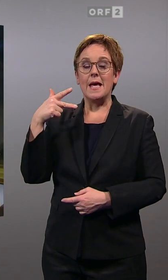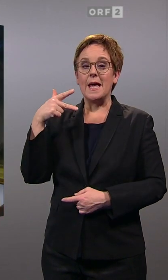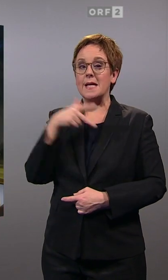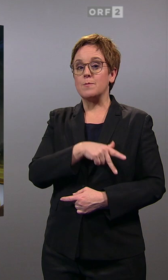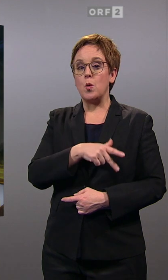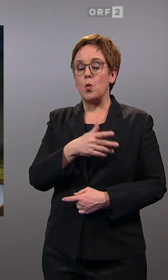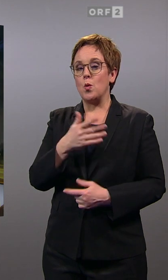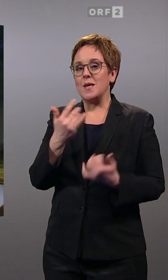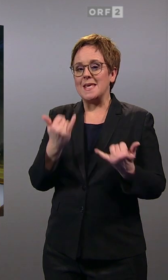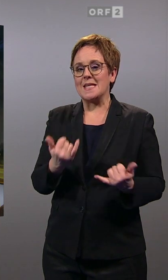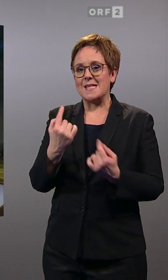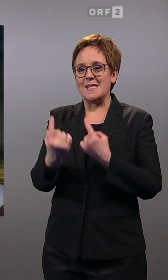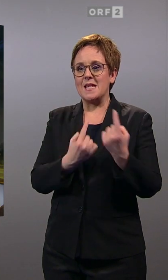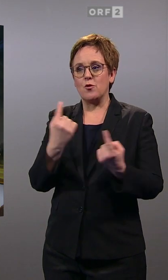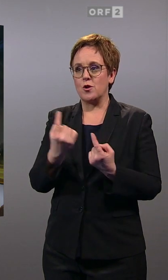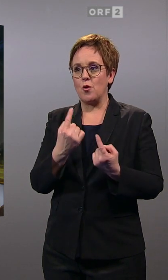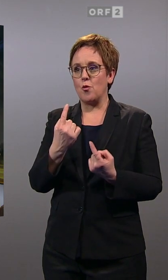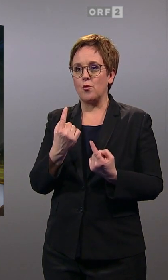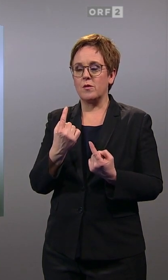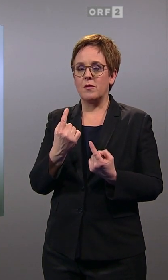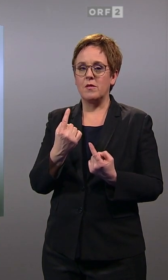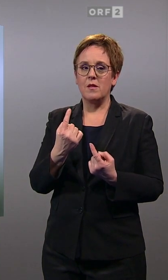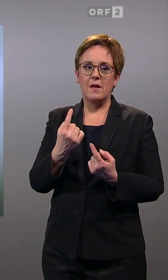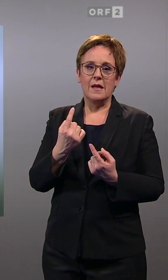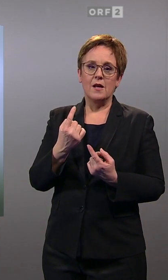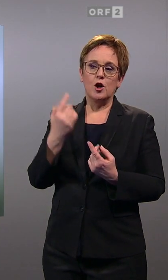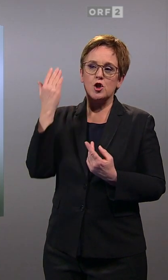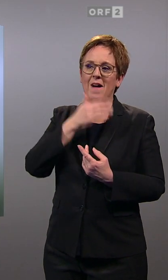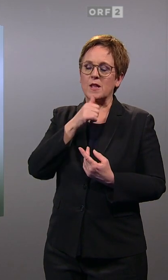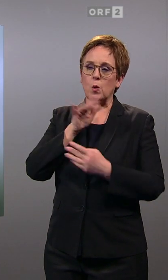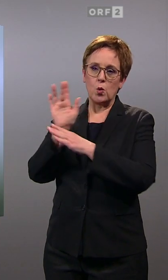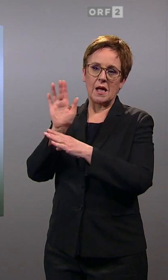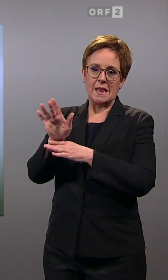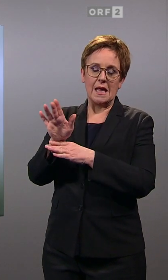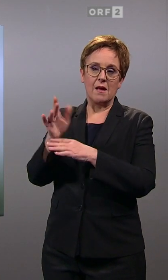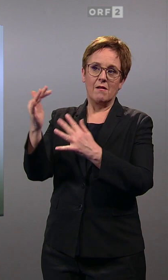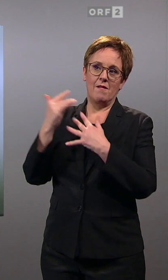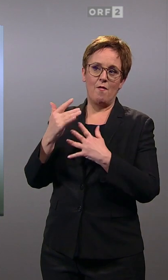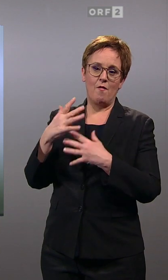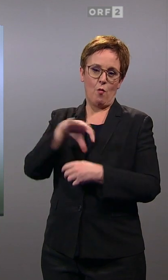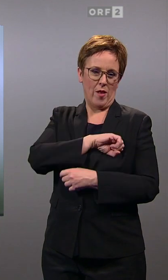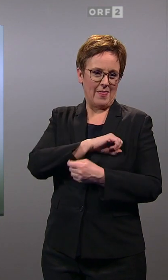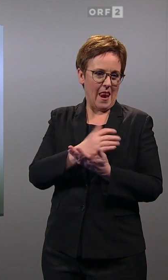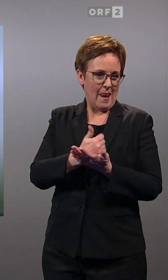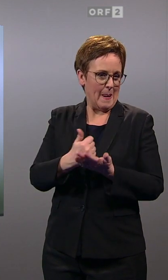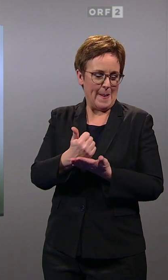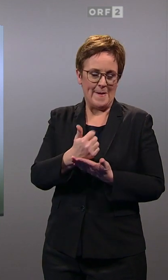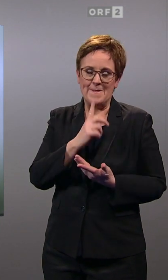gegenwärtigen Unzufriedenheit mit der schwarz-grünen Bundesregierung profitieren